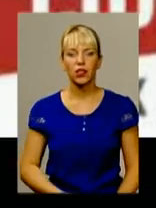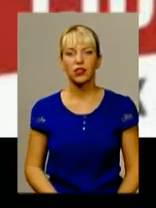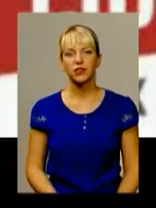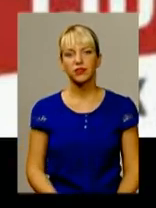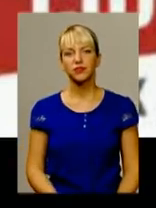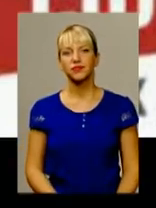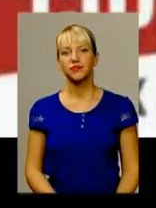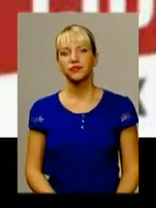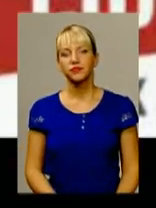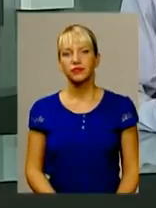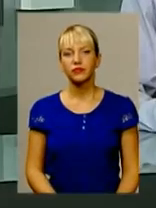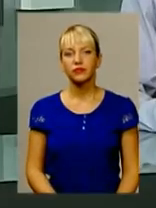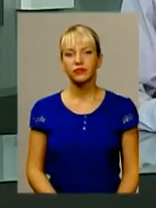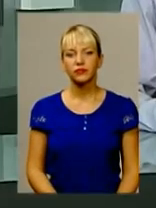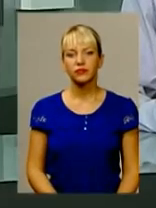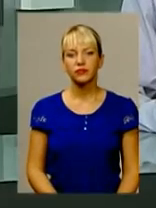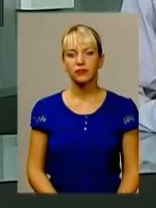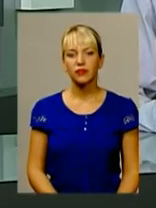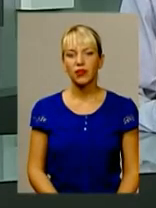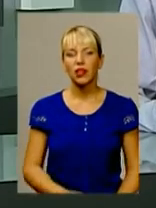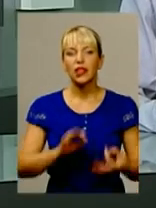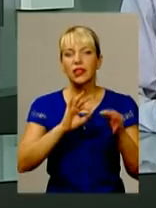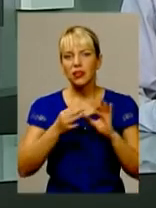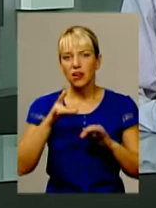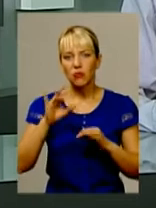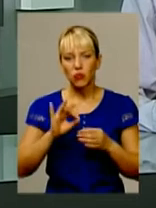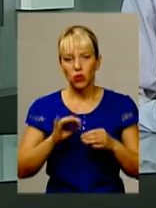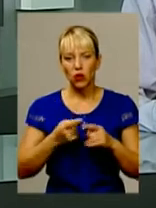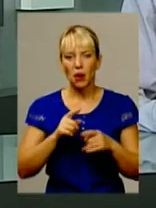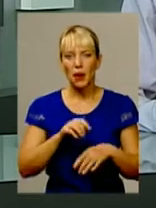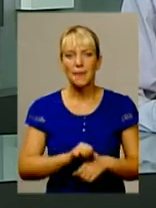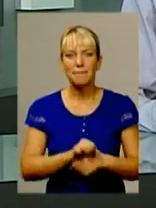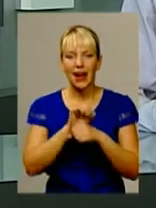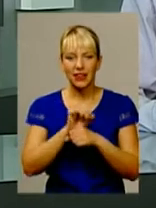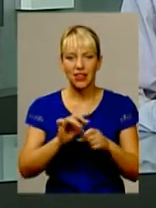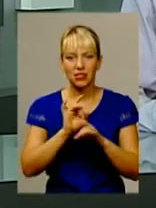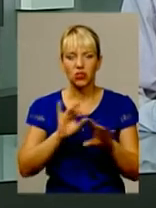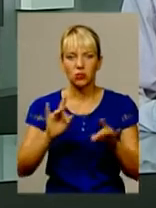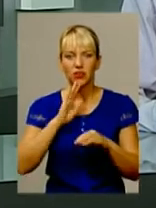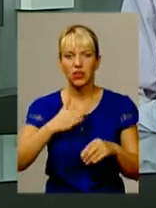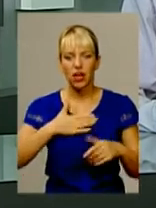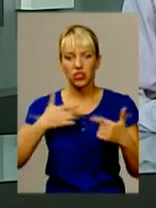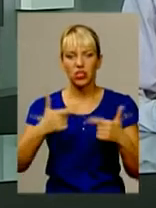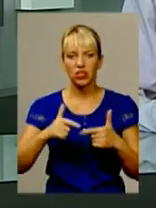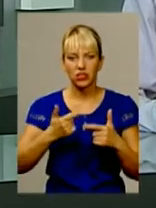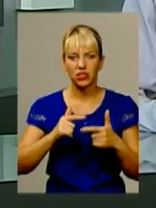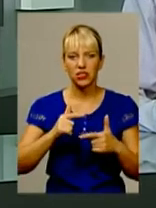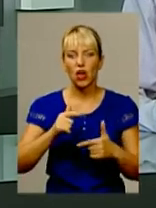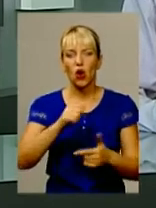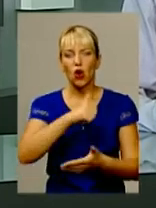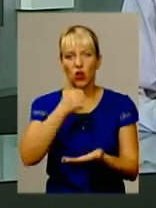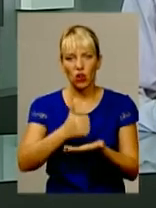інформаційного випуску. Детальніше про майданівців-перебіжчиків розповість наш гість, голова громадської